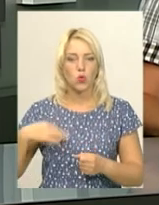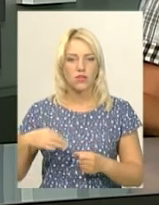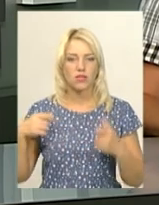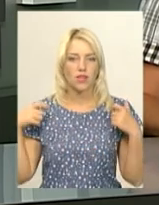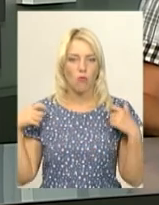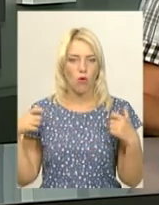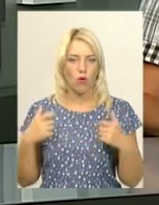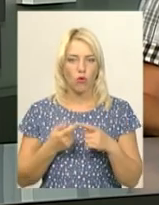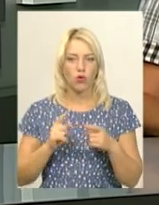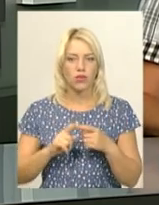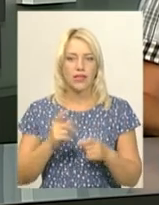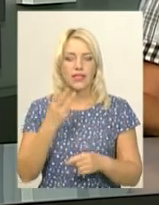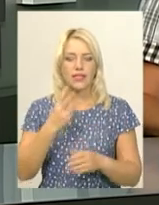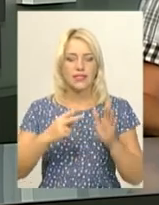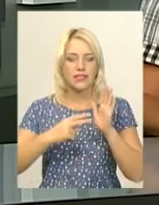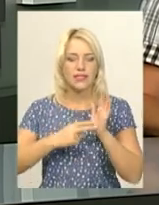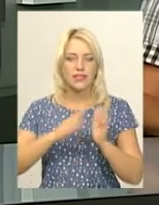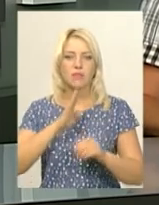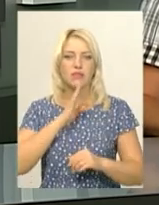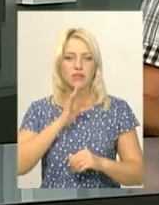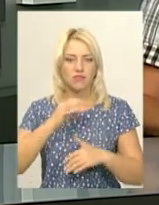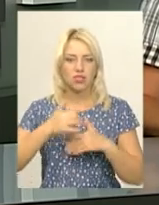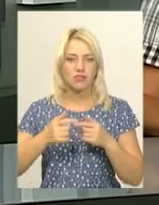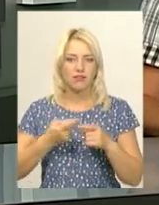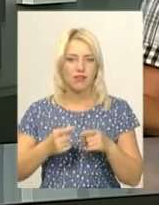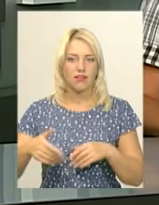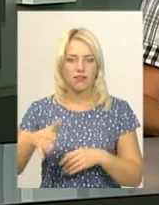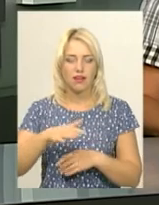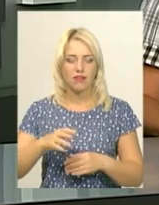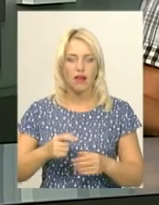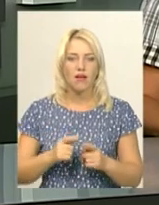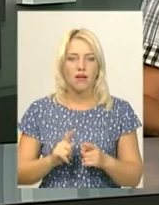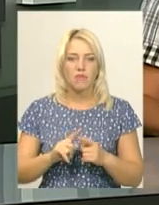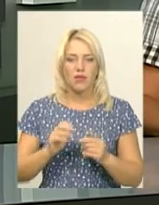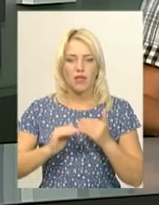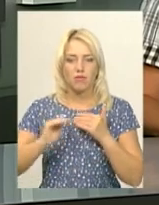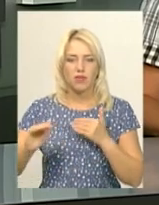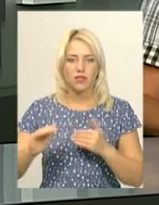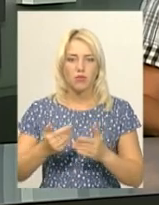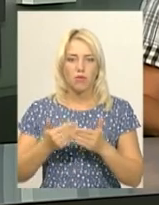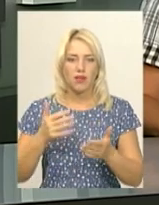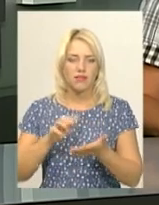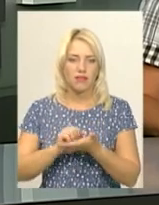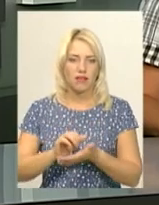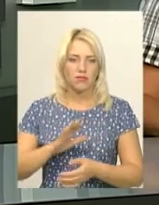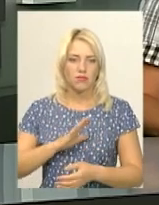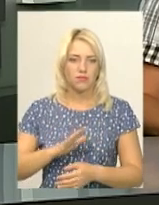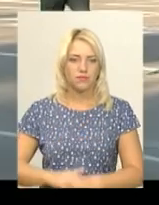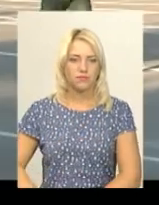Серед них – 37 дівчат. Посвята відбулася вранці на плацу академії перед заняттями. Михайло Жила розповість більше.